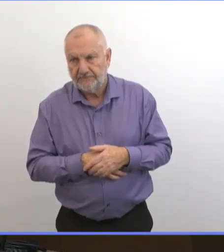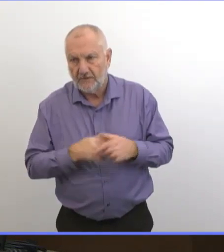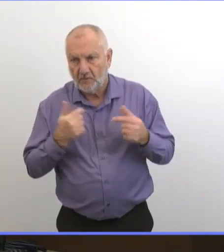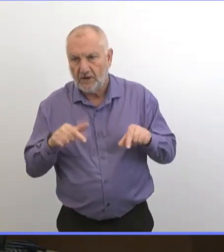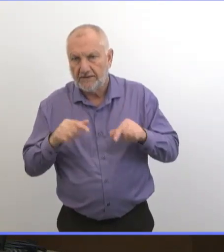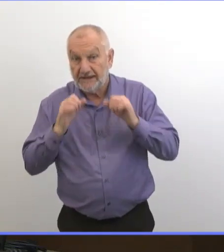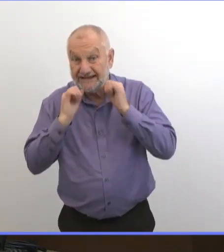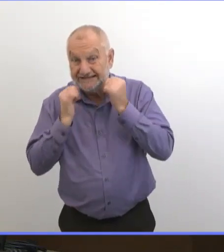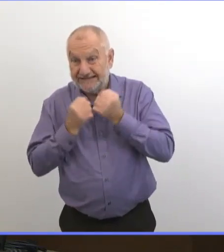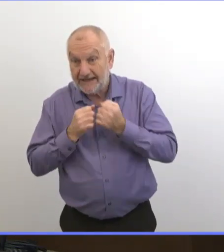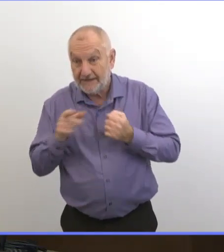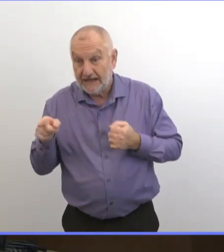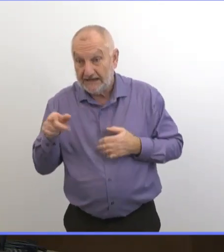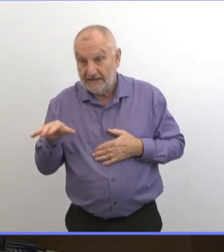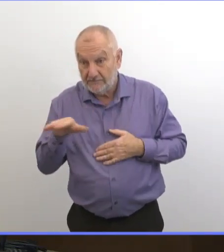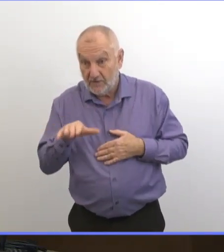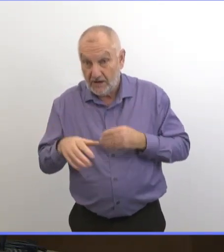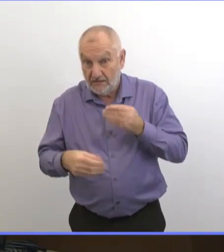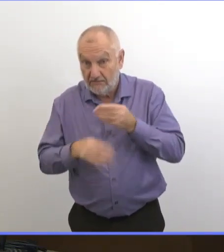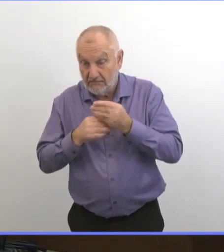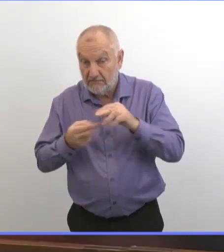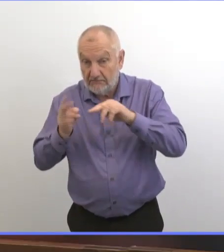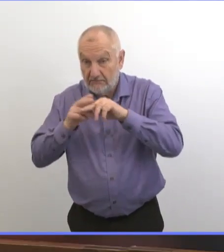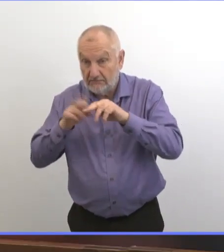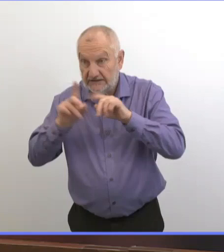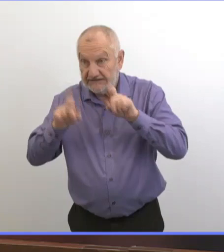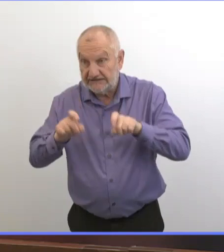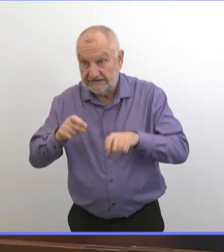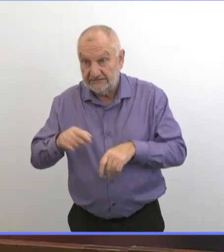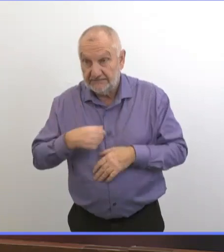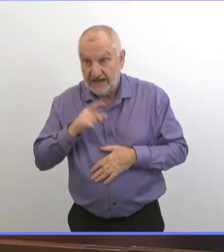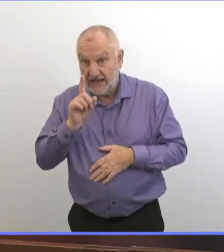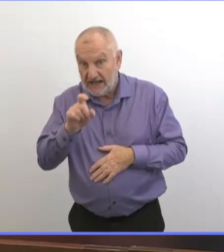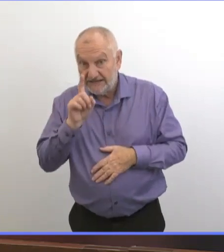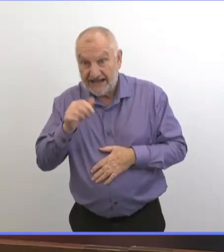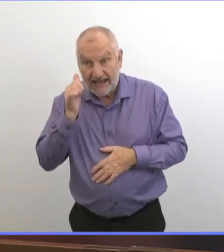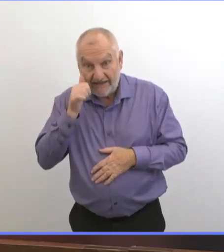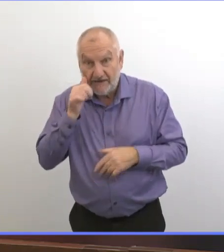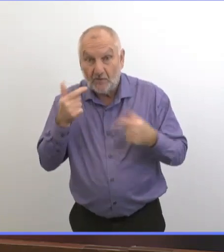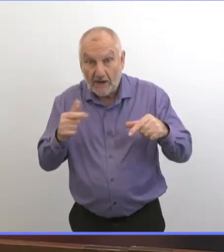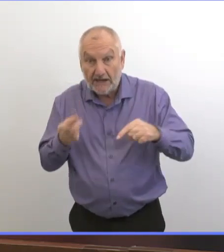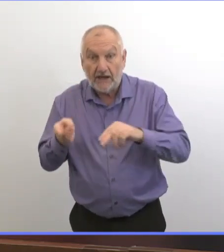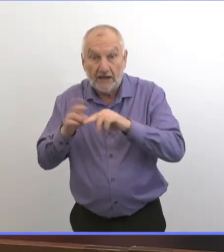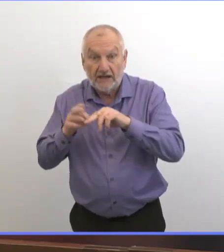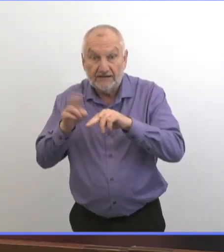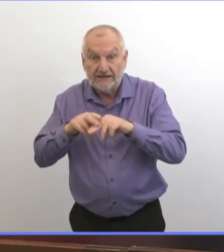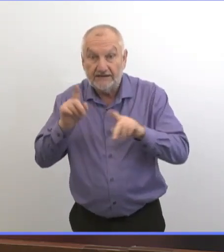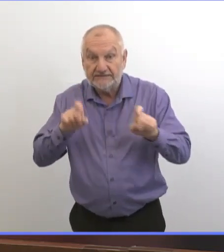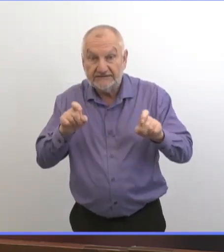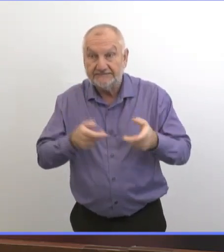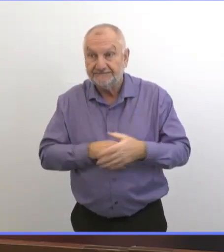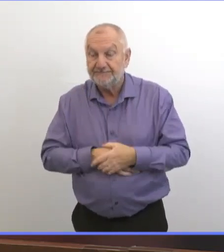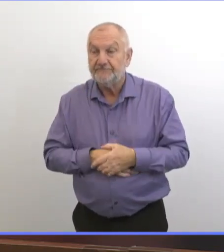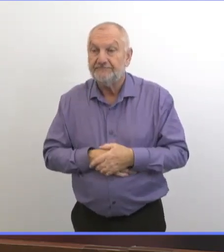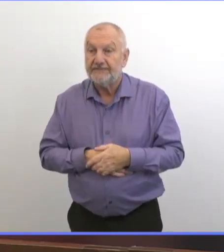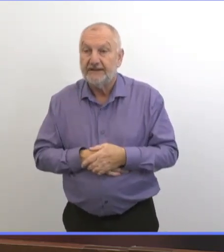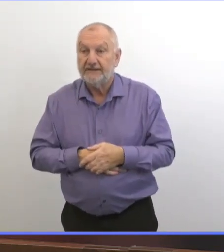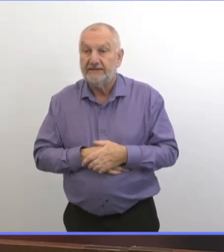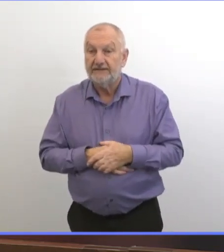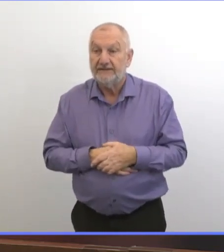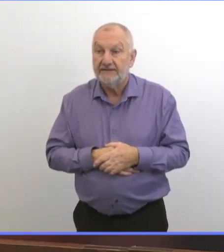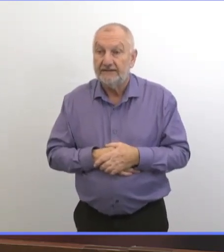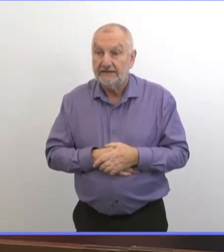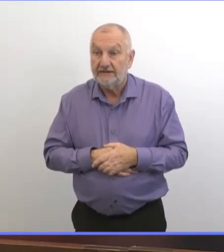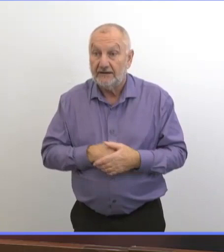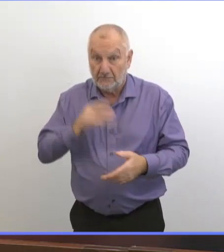Quand est-ce que vous allez augmenter la capacité de dépistage à Steinbach ? On demande tous les jours. Je pense que quelqu